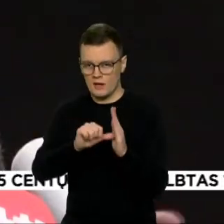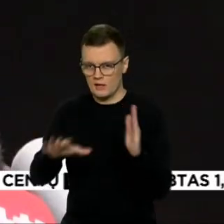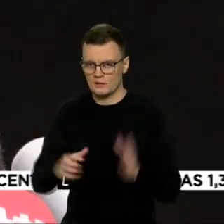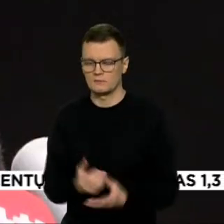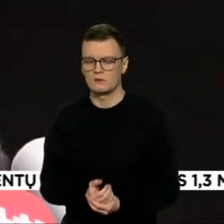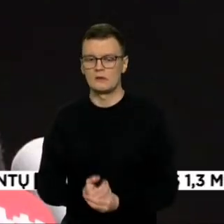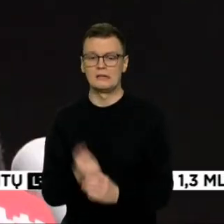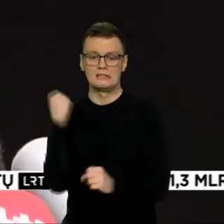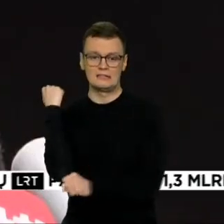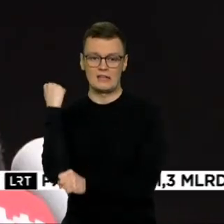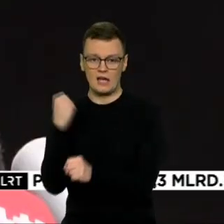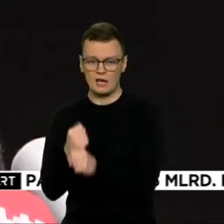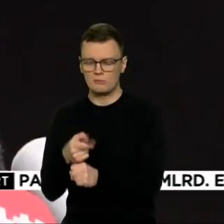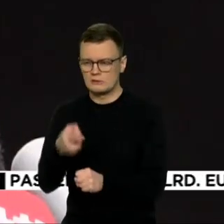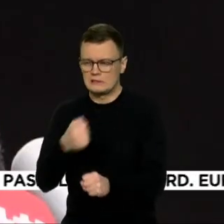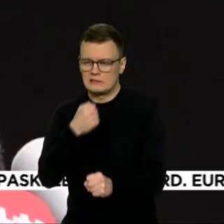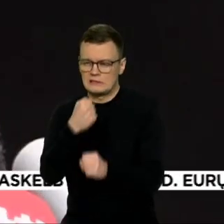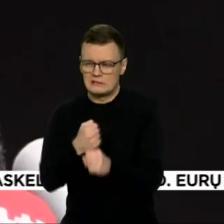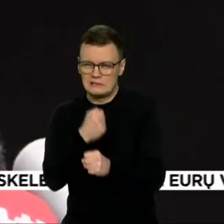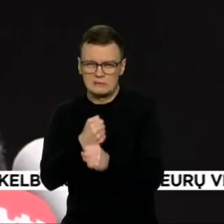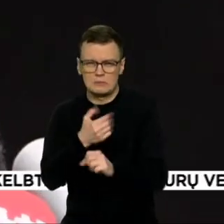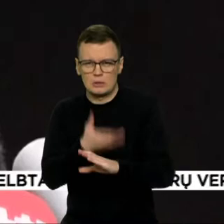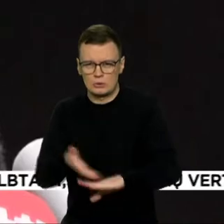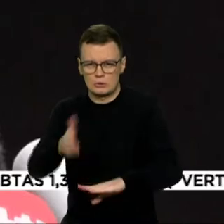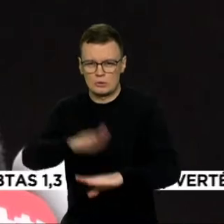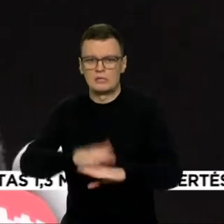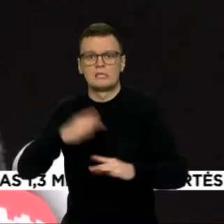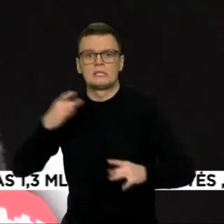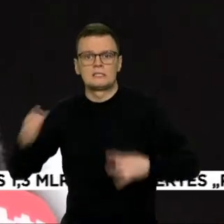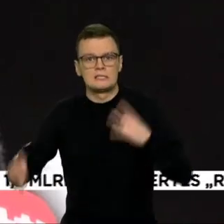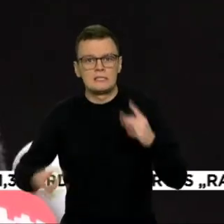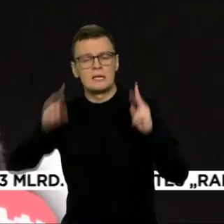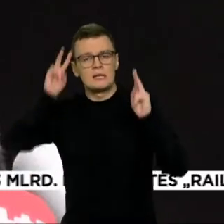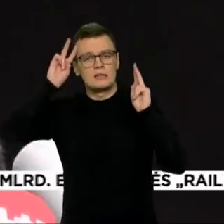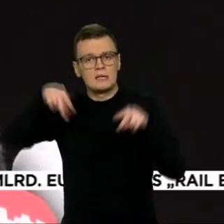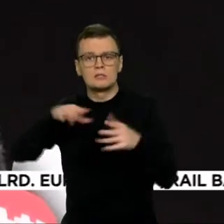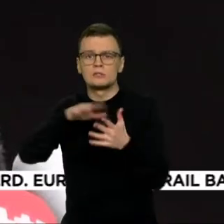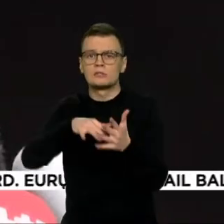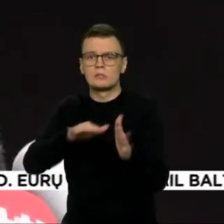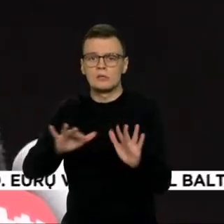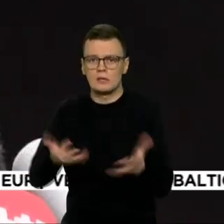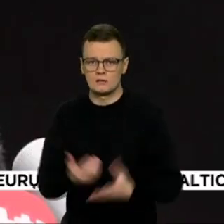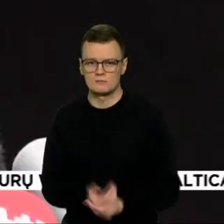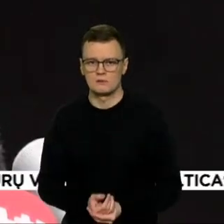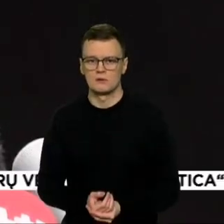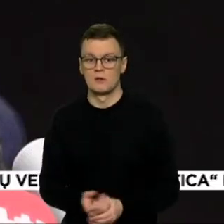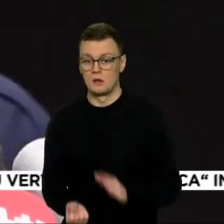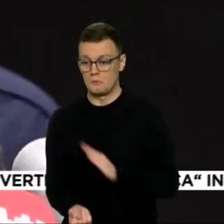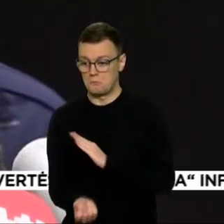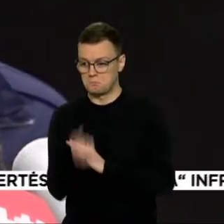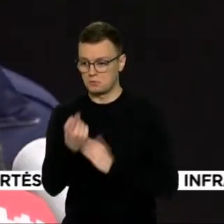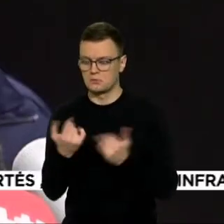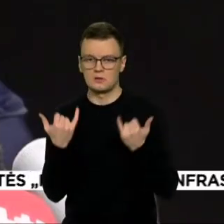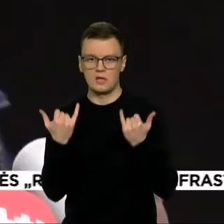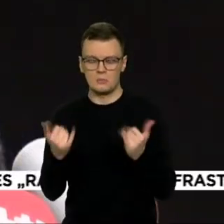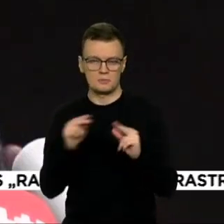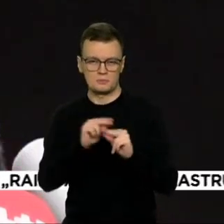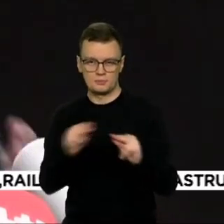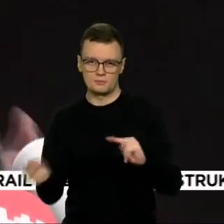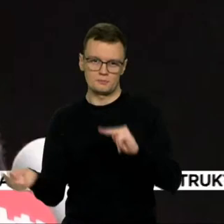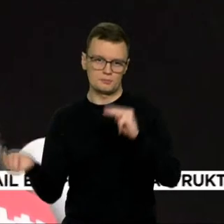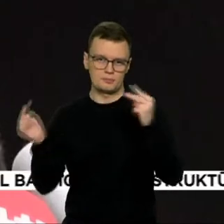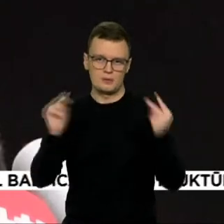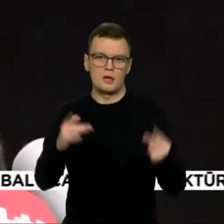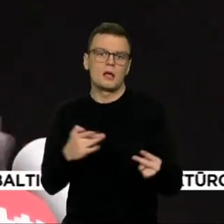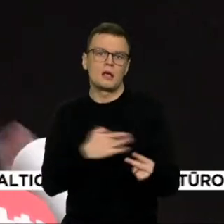dirba beveik nepakeliamomis sąlygomis, stresas, nežinomybė, kas įvyks toliau. Prisideda ir dabar paskelbti pokaičiai, gali kilti problemų su